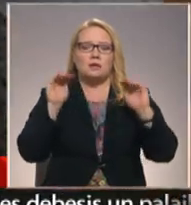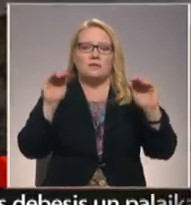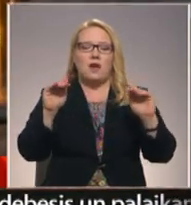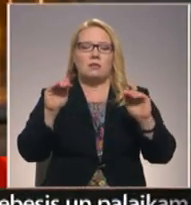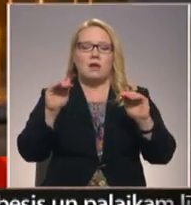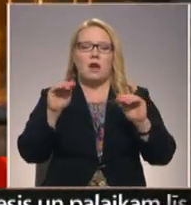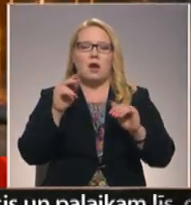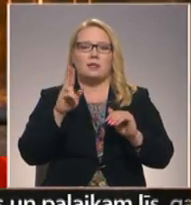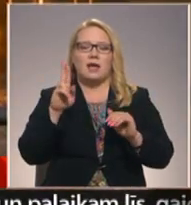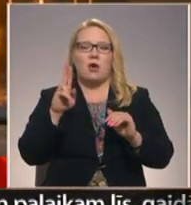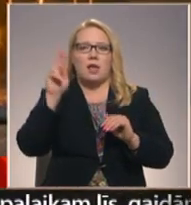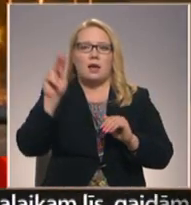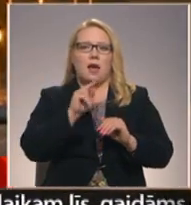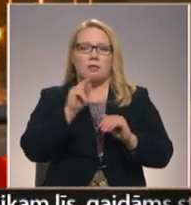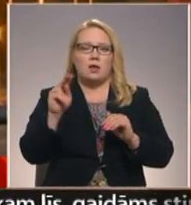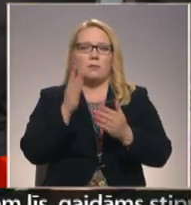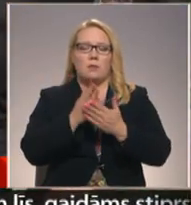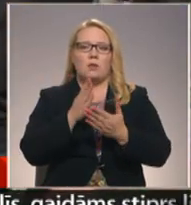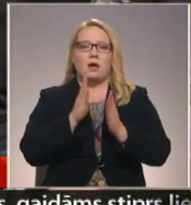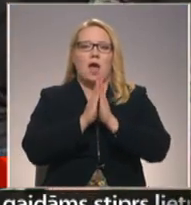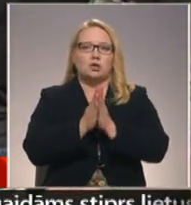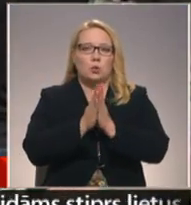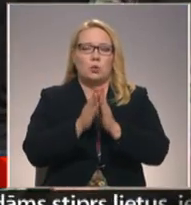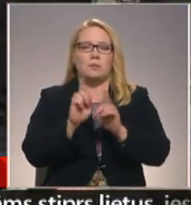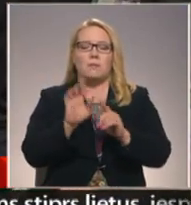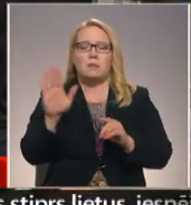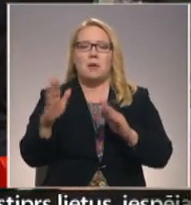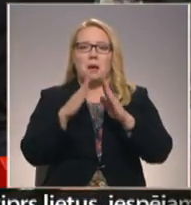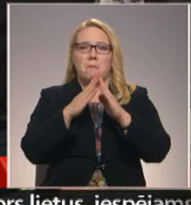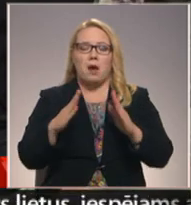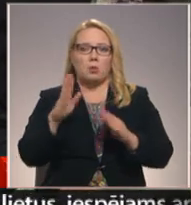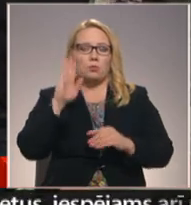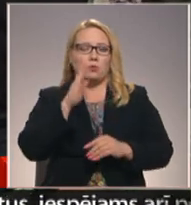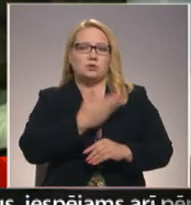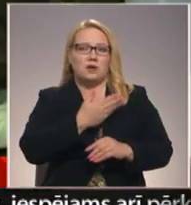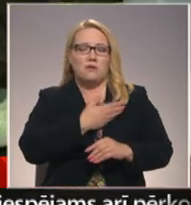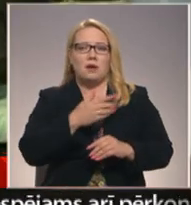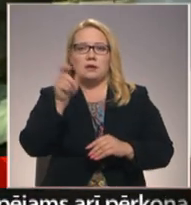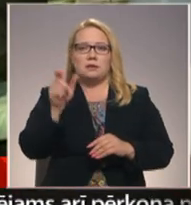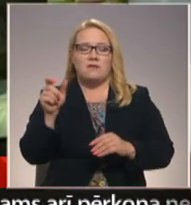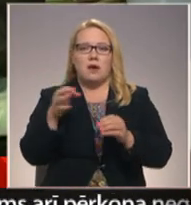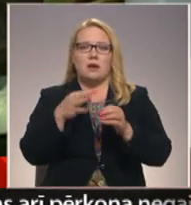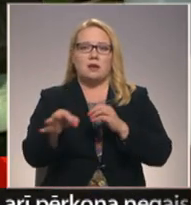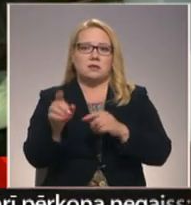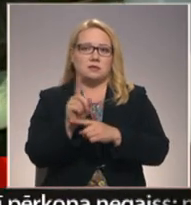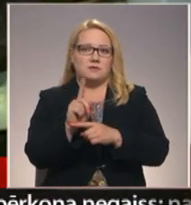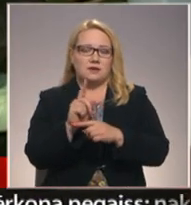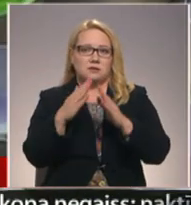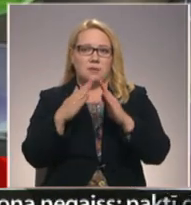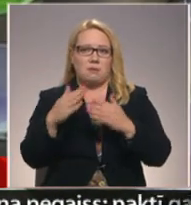katedrālē visi dienas garumā norisinājās aizlūguma. Tāpat pie mājas, kurā zēns dzīvoja cilvēku, viņi piemiņēja aizdedas vecītis.